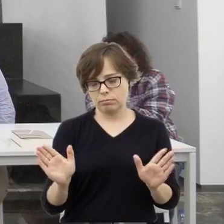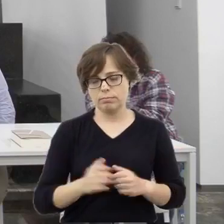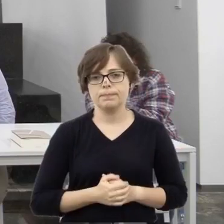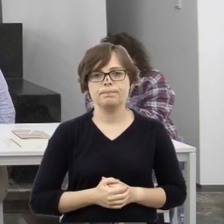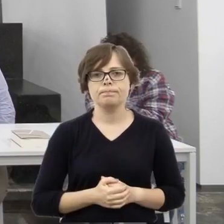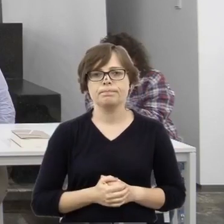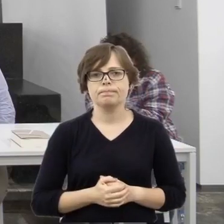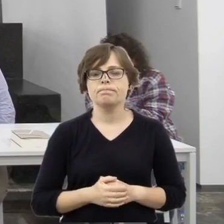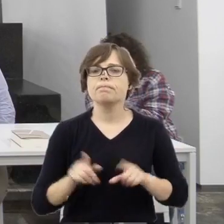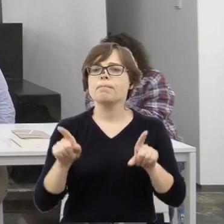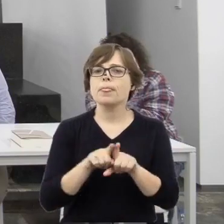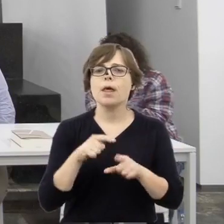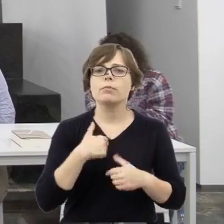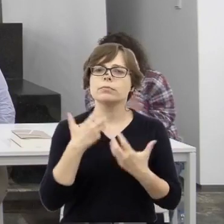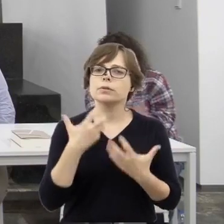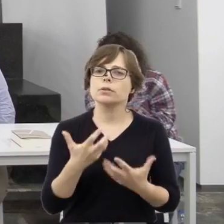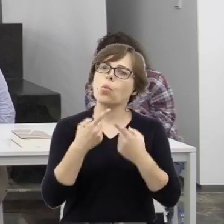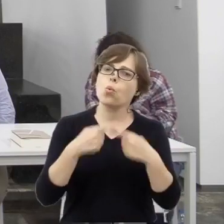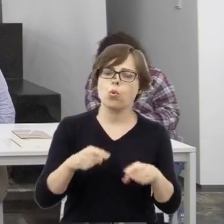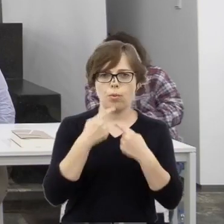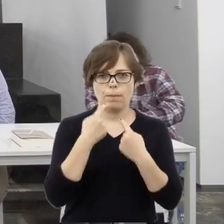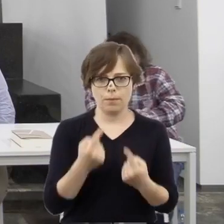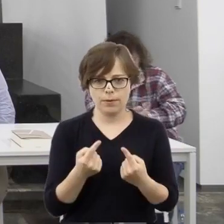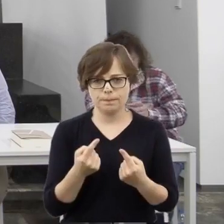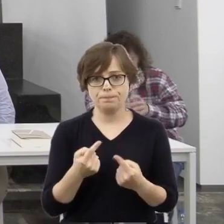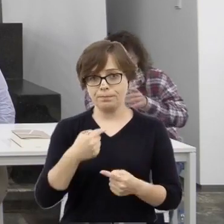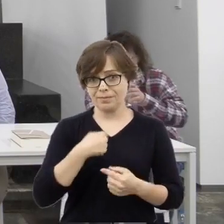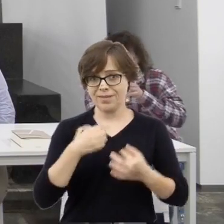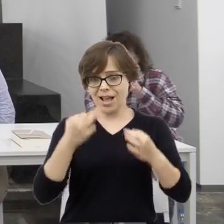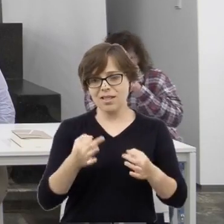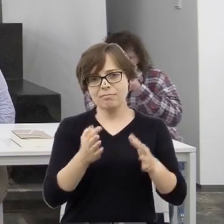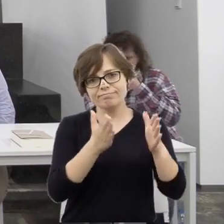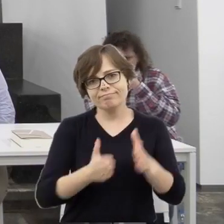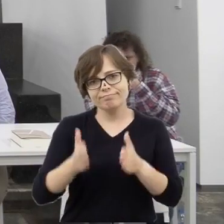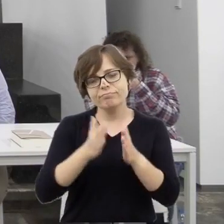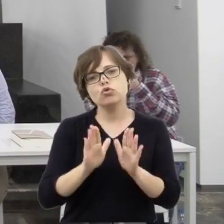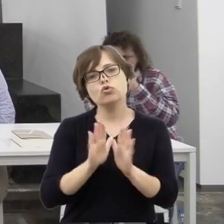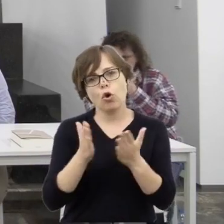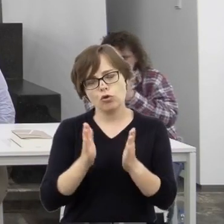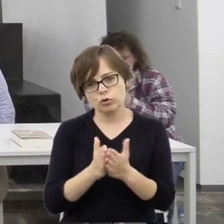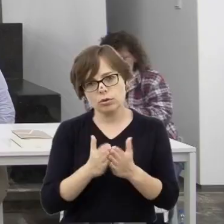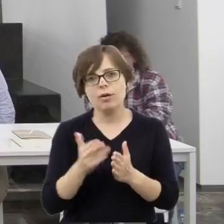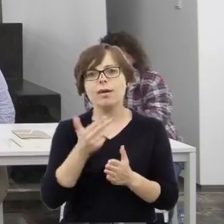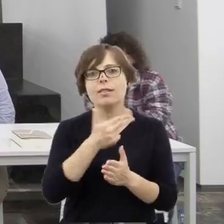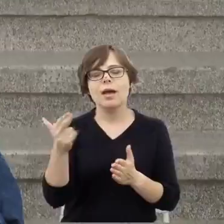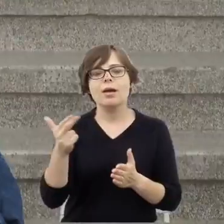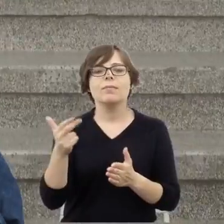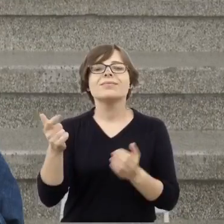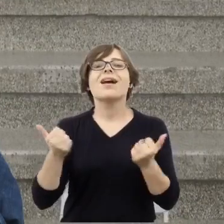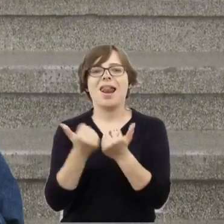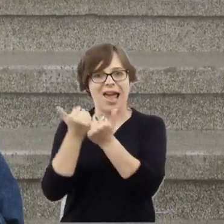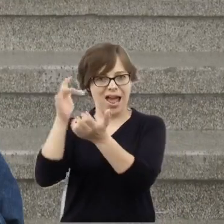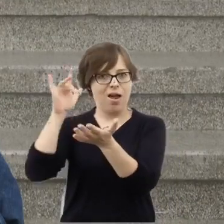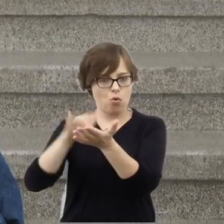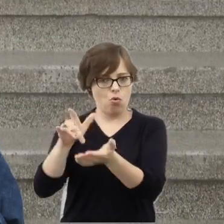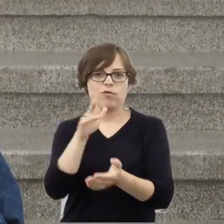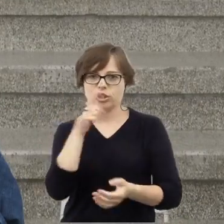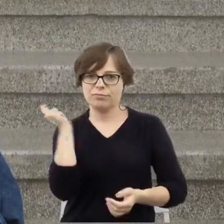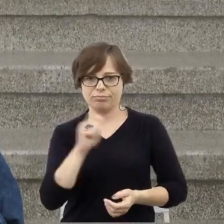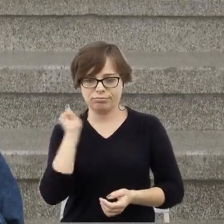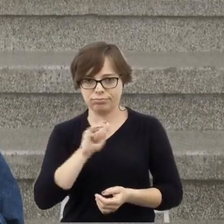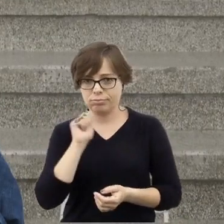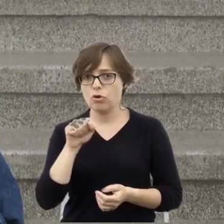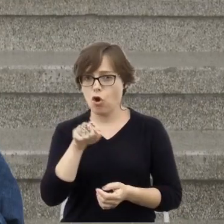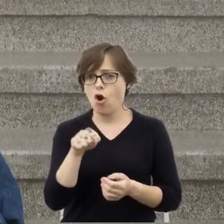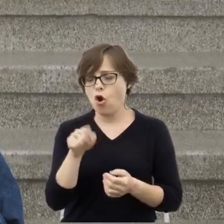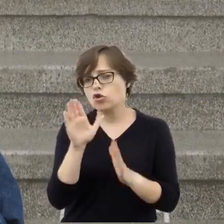Chciałam jeszcze słowo powiedzieć. Ja teraz pracuję nad książką o pogromie krakowskim, która będzie podobna